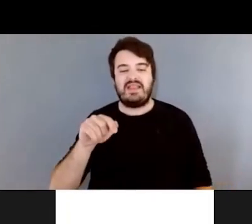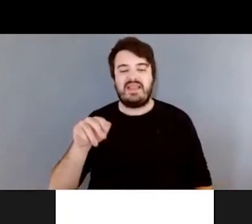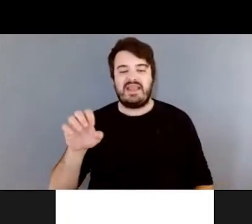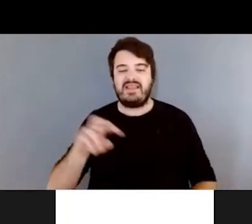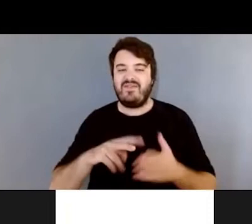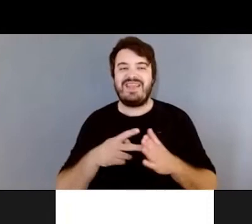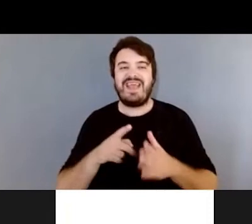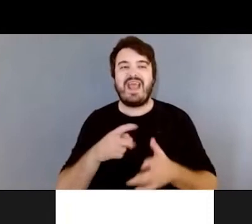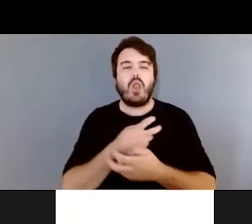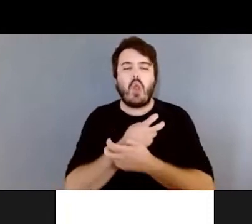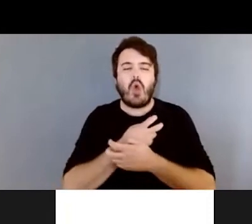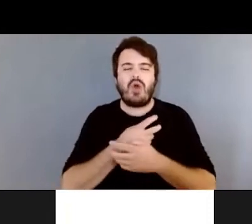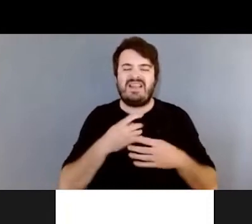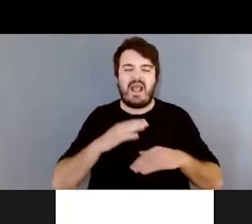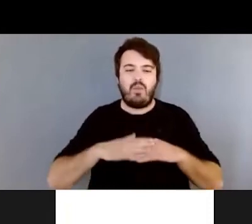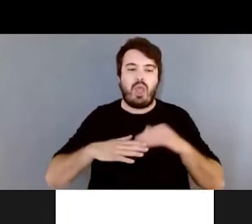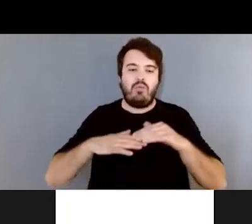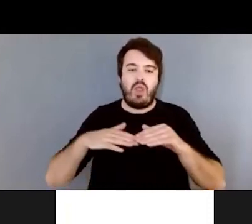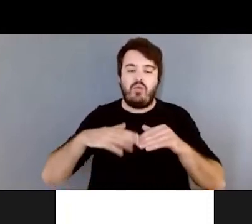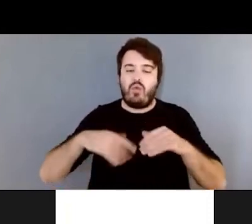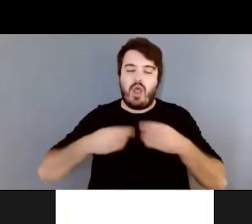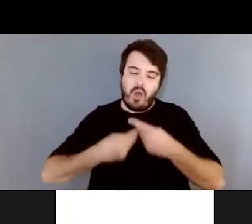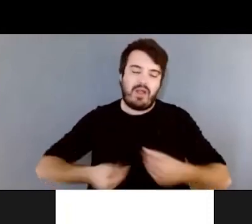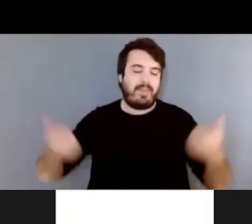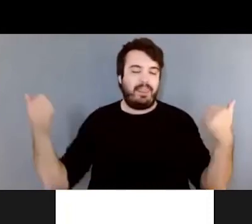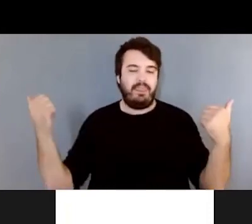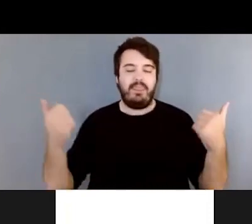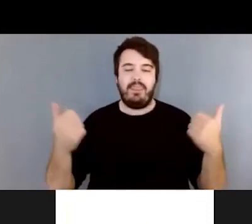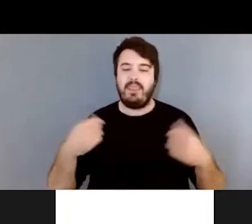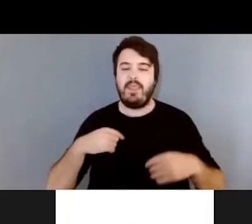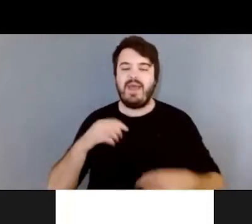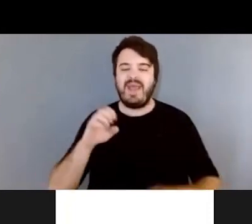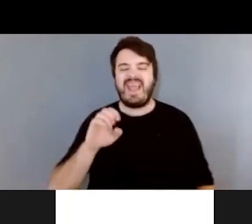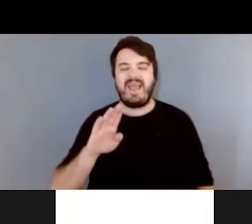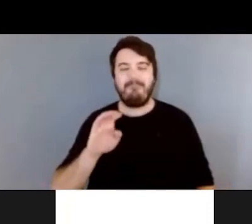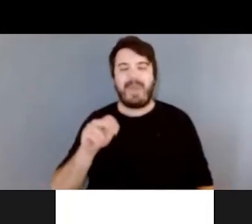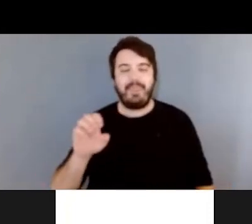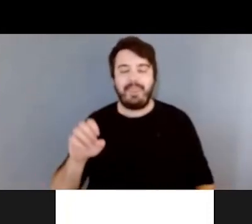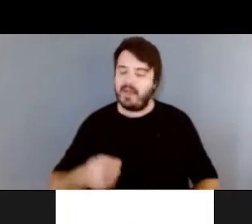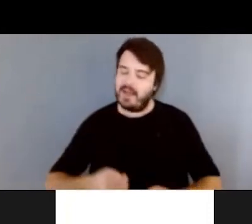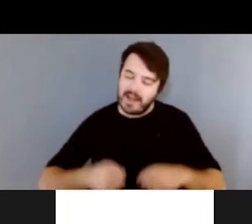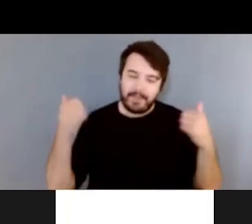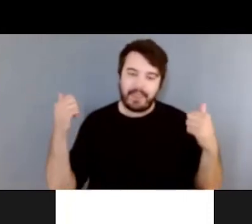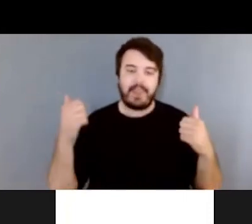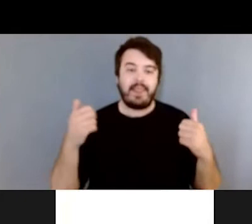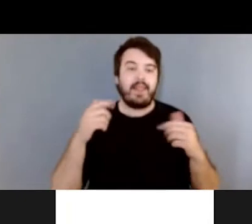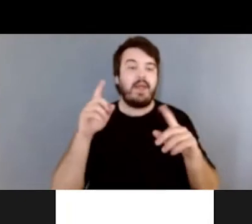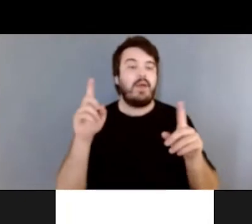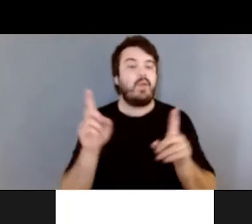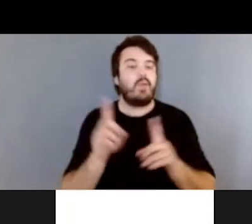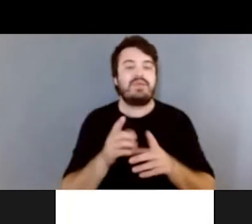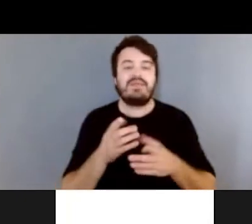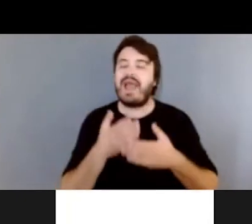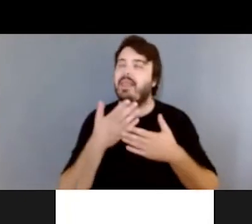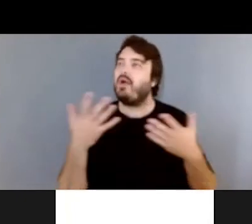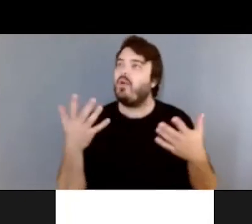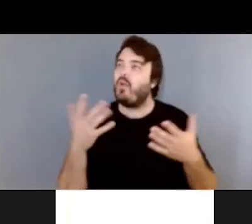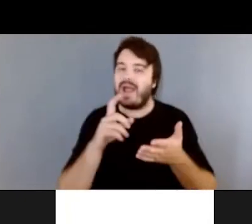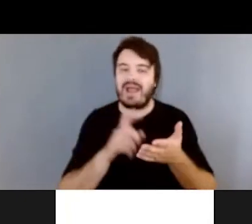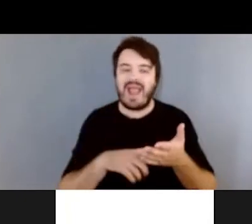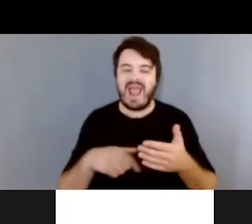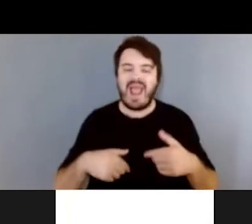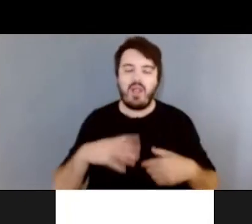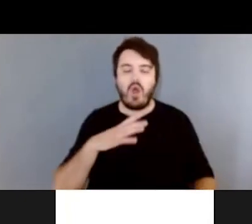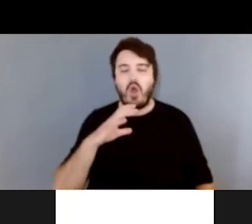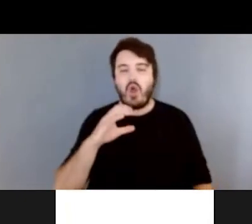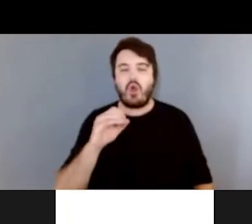ça aide à peut-être diminuer un peu l'édème. Ça aide aussi quand il y a des coliques,